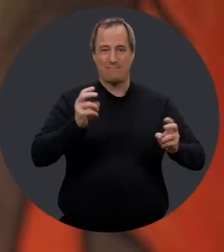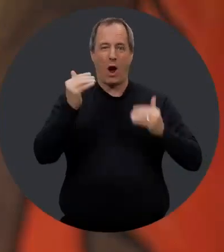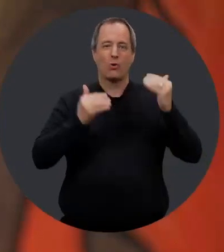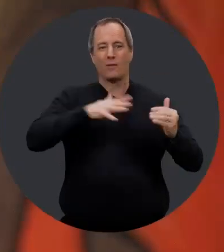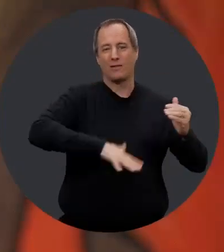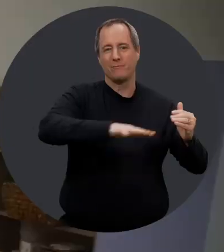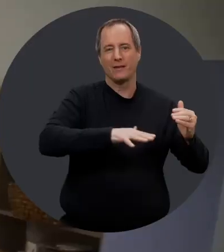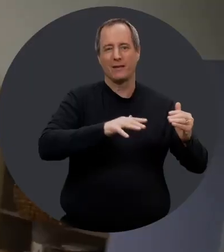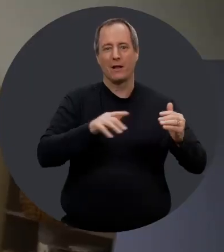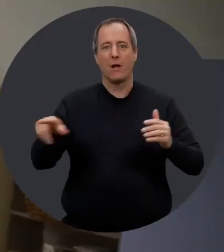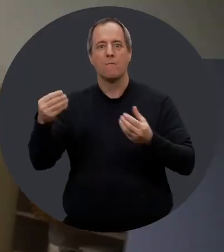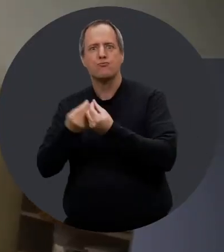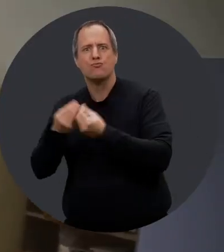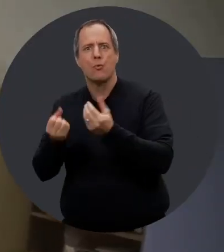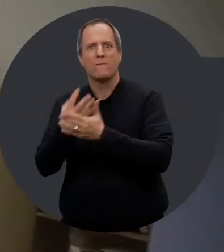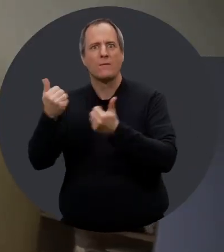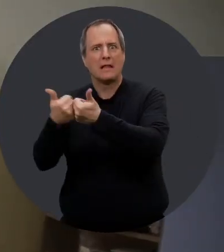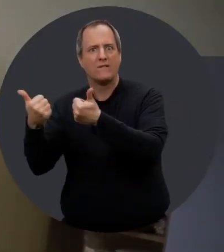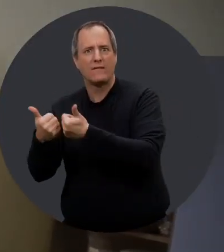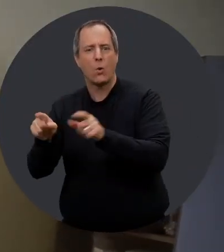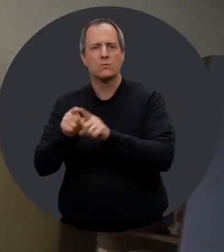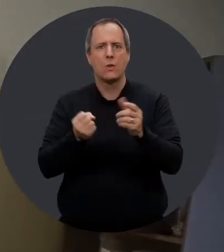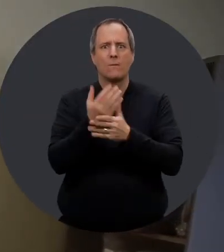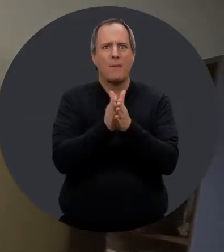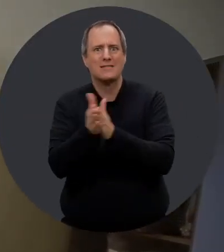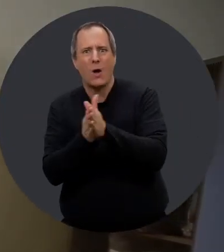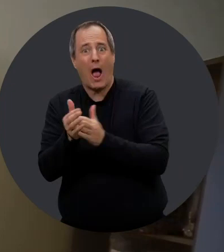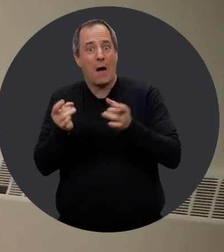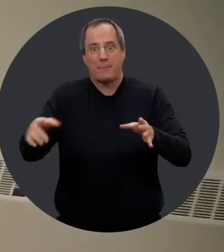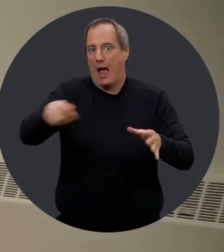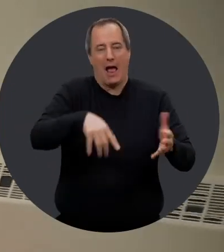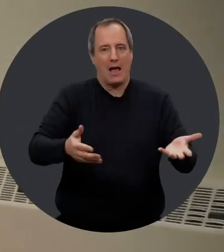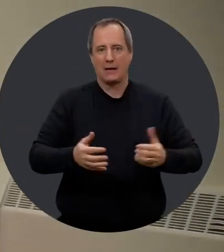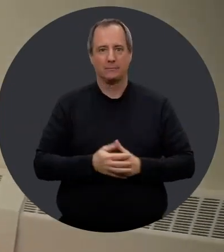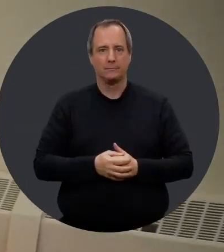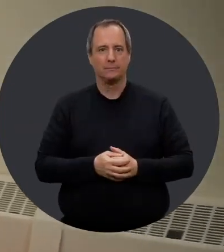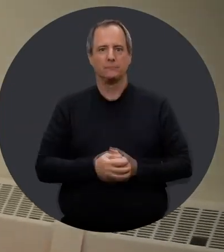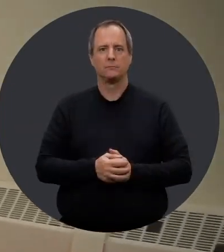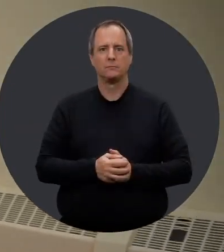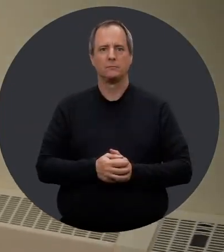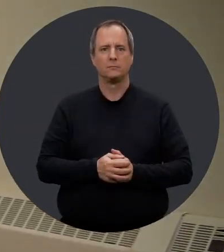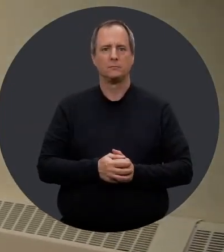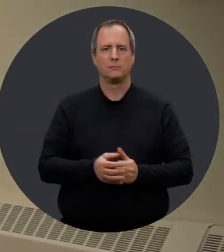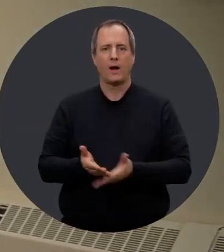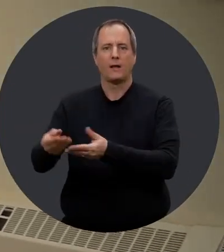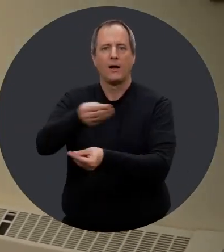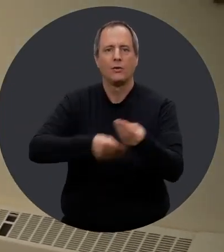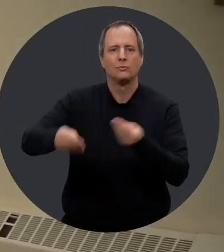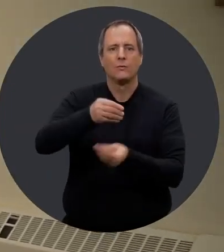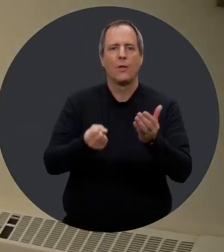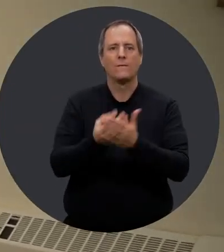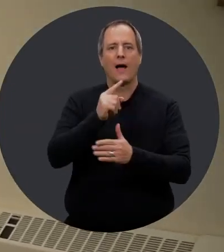ici en tant qu'adultes, ils vont avoir de nouveaux défis, puis ils ont de nouvelles ambitions aussi en même temps. Donc, ça leur